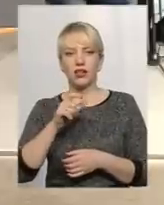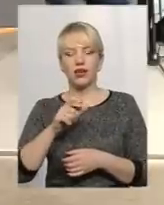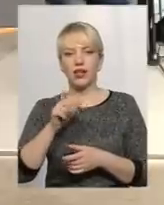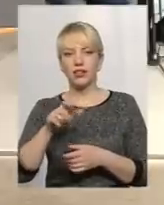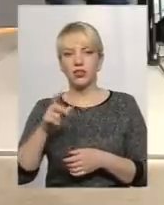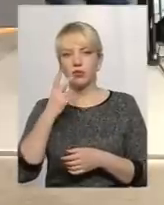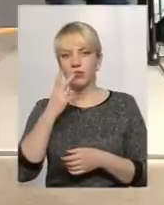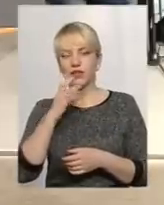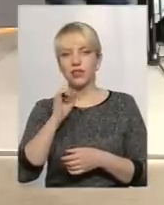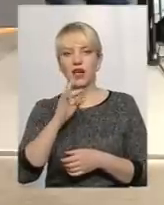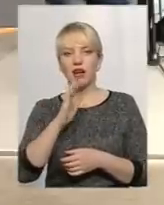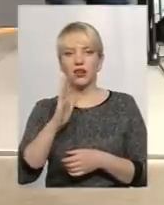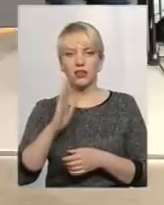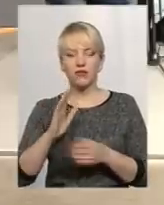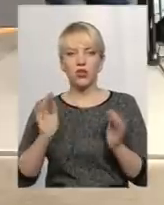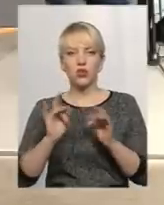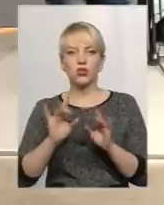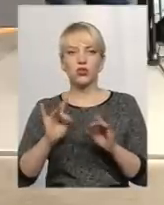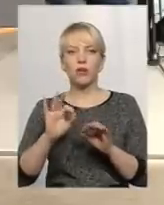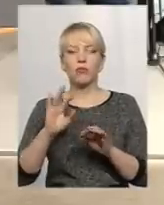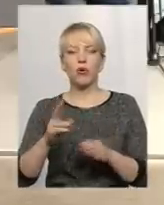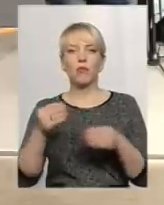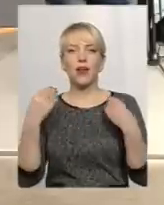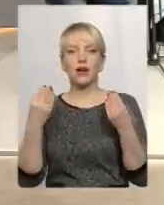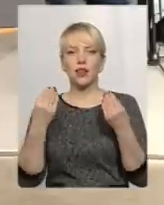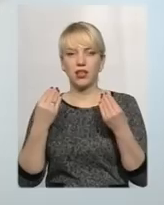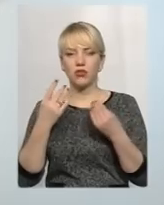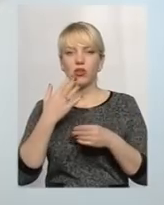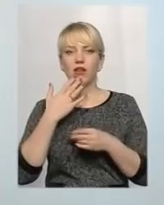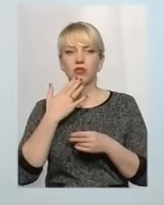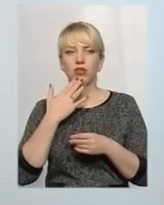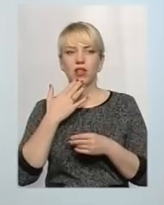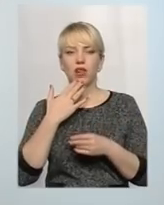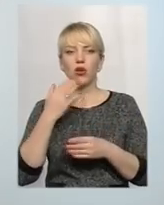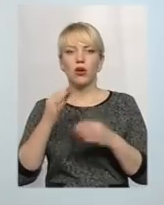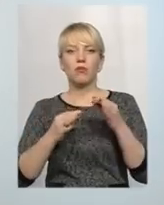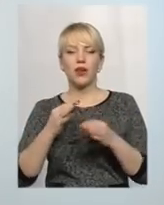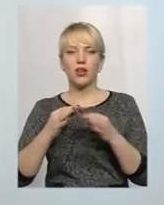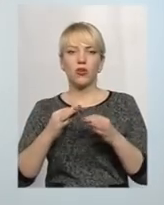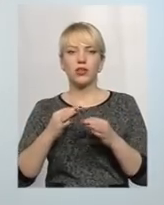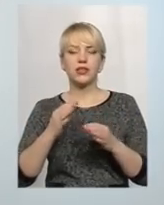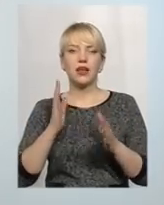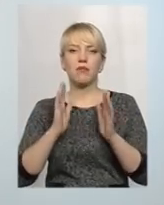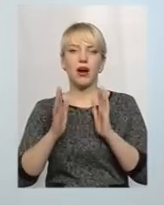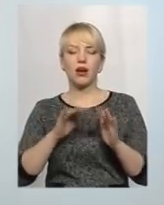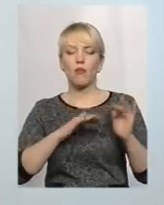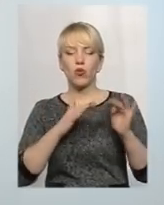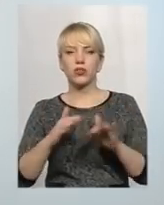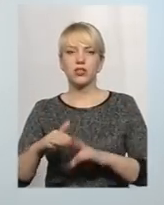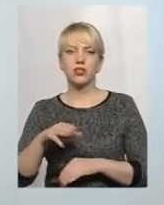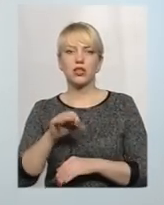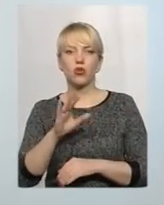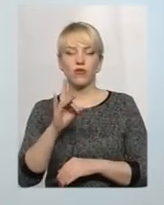архівний сюжет про перлину Національного природного парку Підільських товтри, про